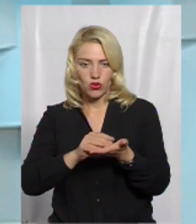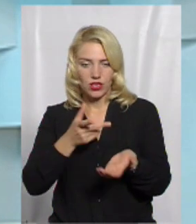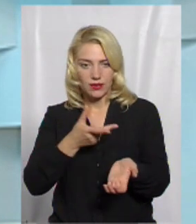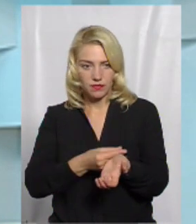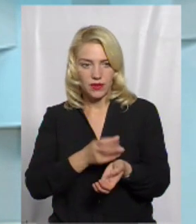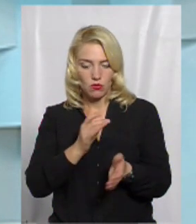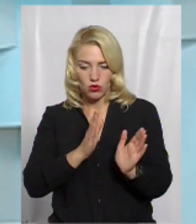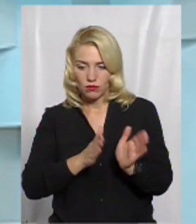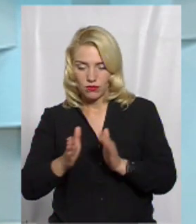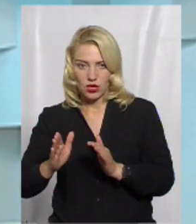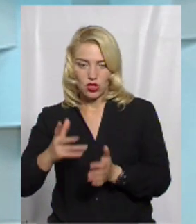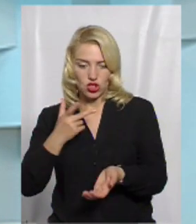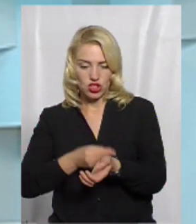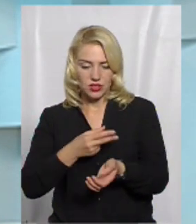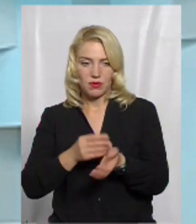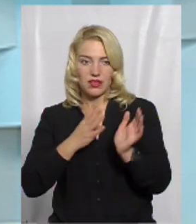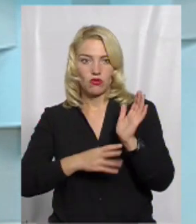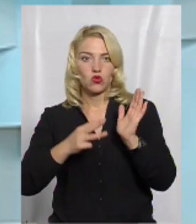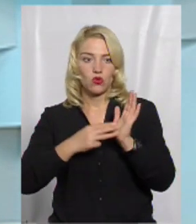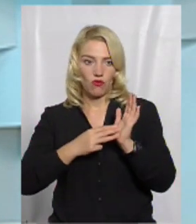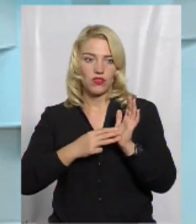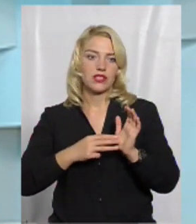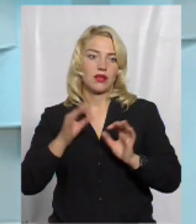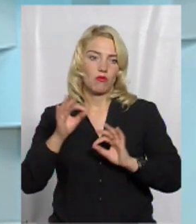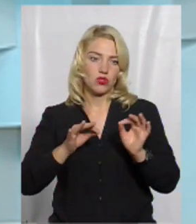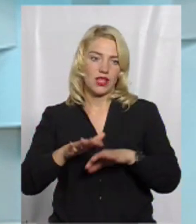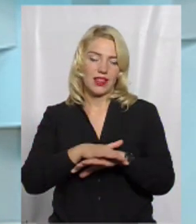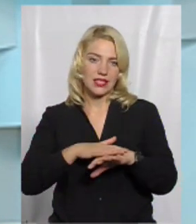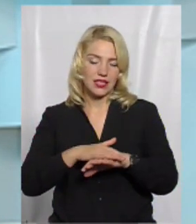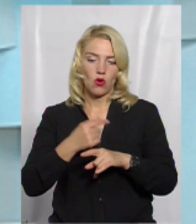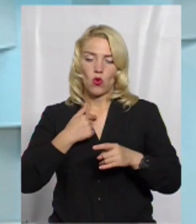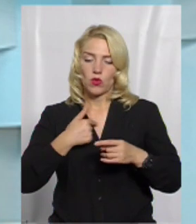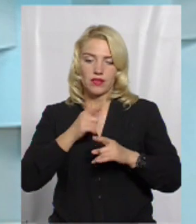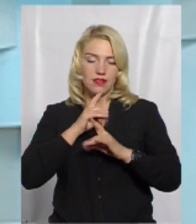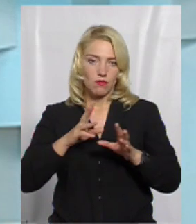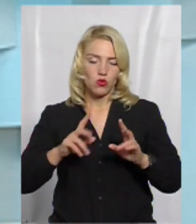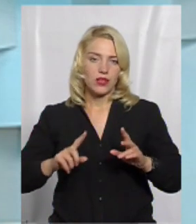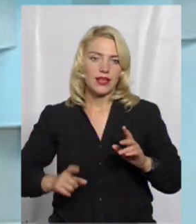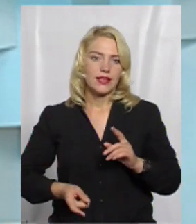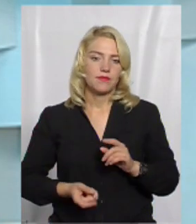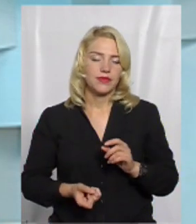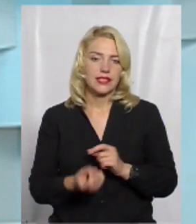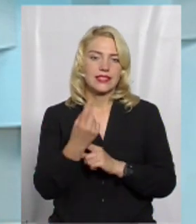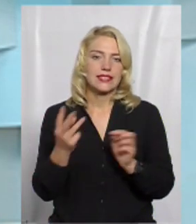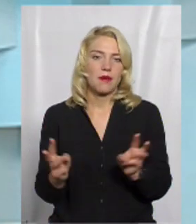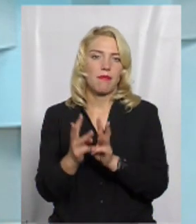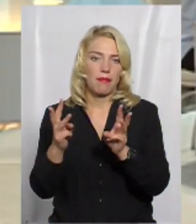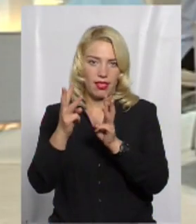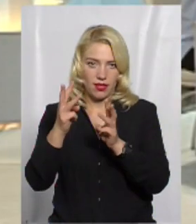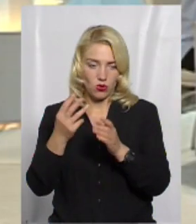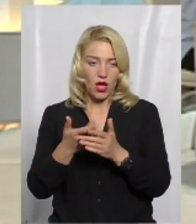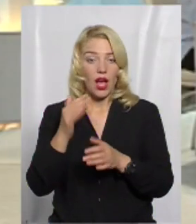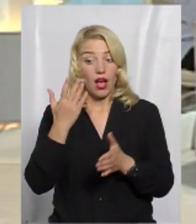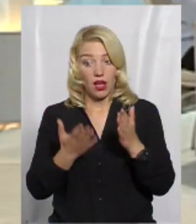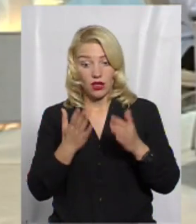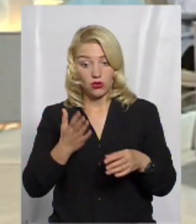98% населення, ми не будемо мати спалаху. А якщо навіть і буде переносити в якійсь